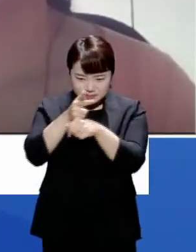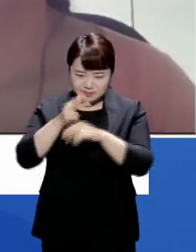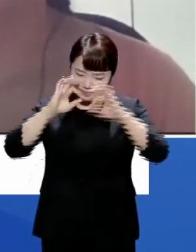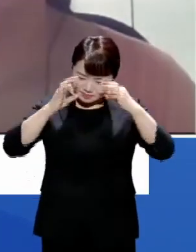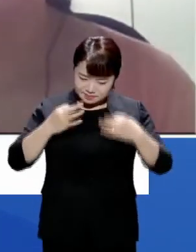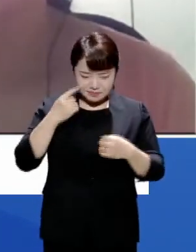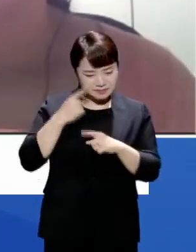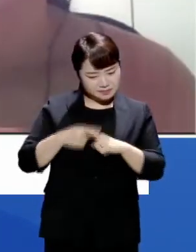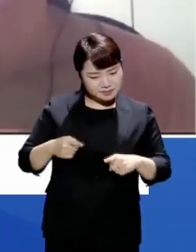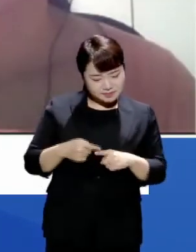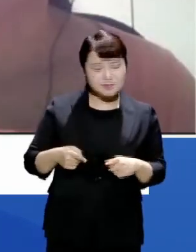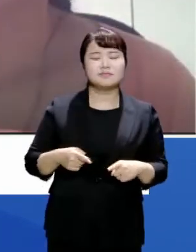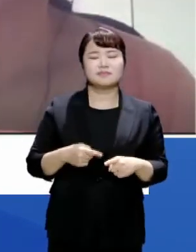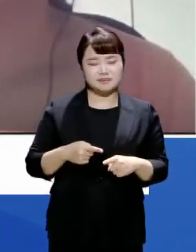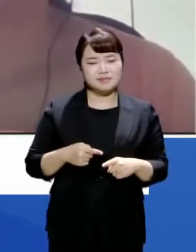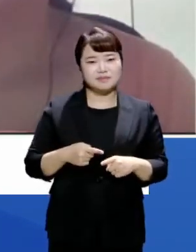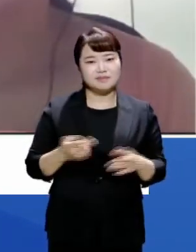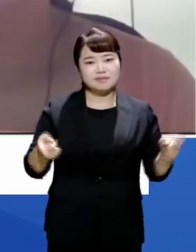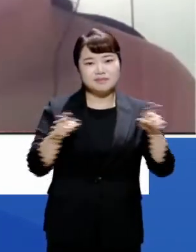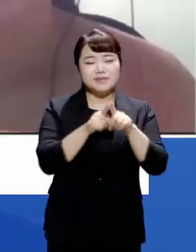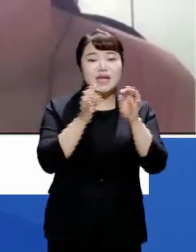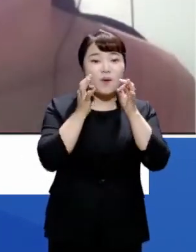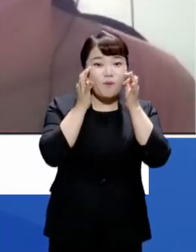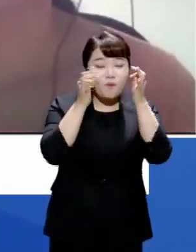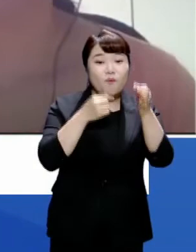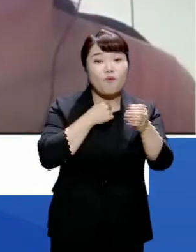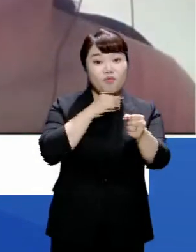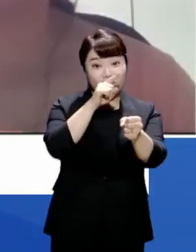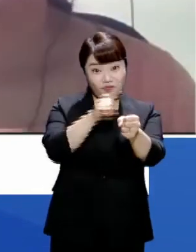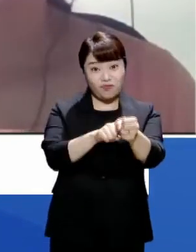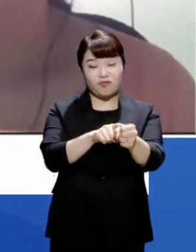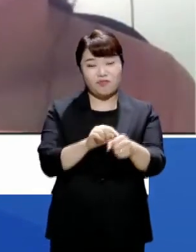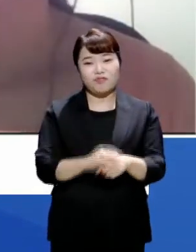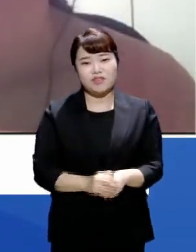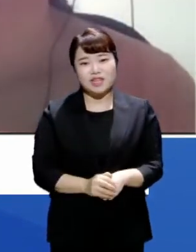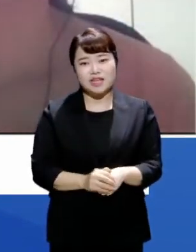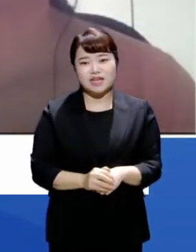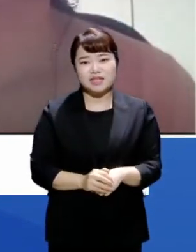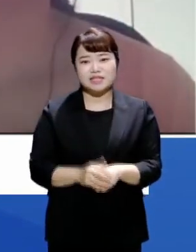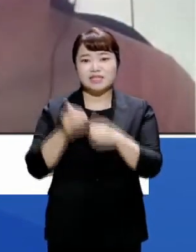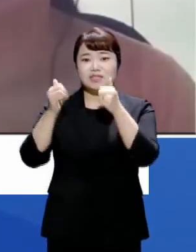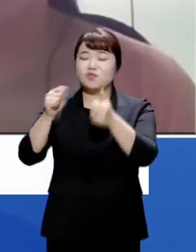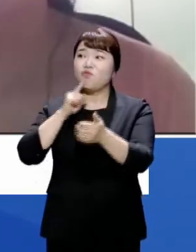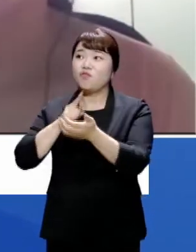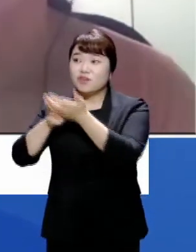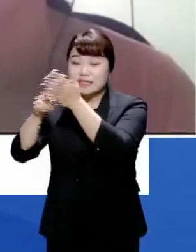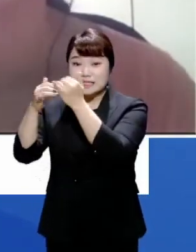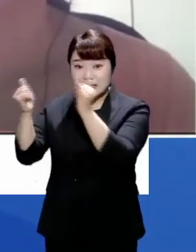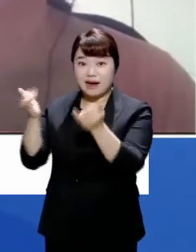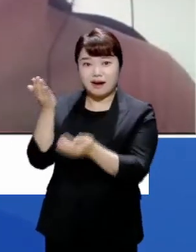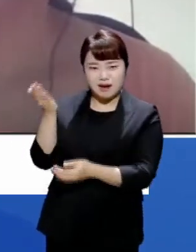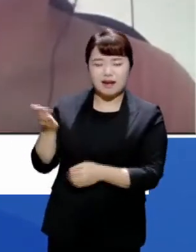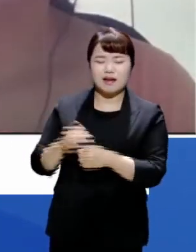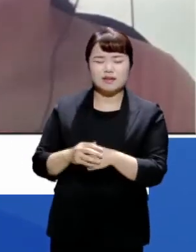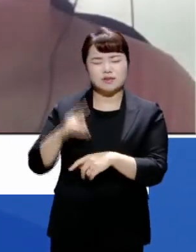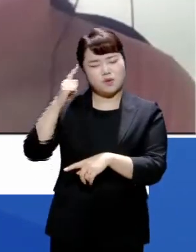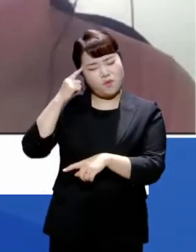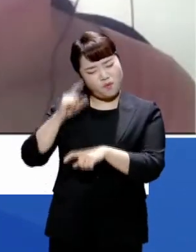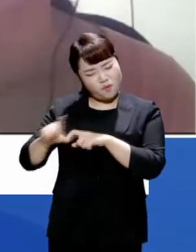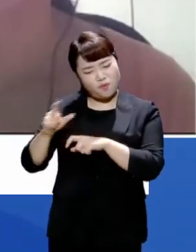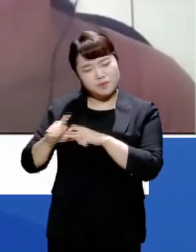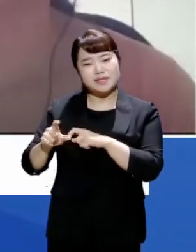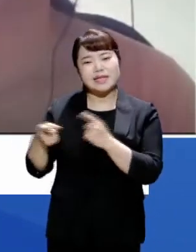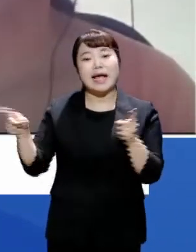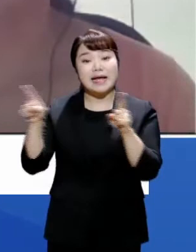성찰해보고 그렇게 같이 노력해야 되는 부분인데 소송을 신청하신 분께서도 이런 고민들을